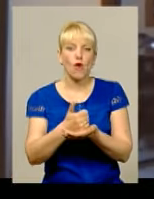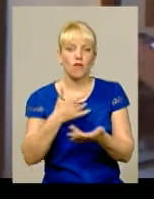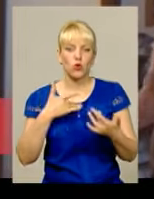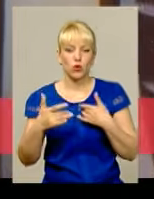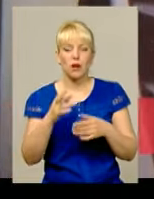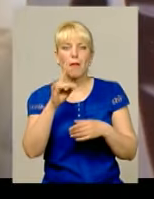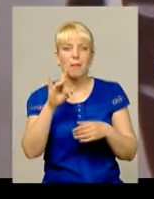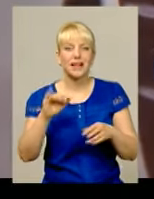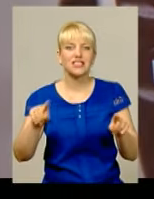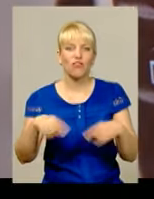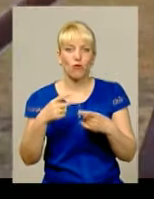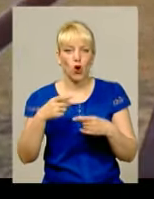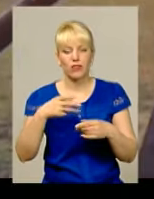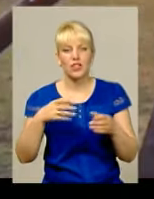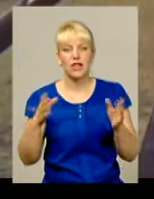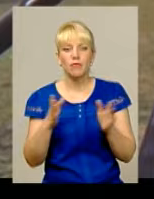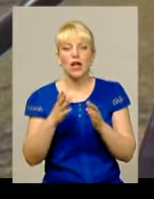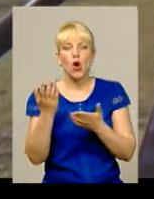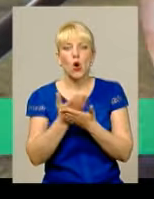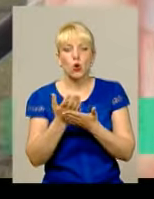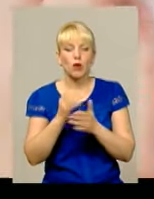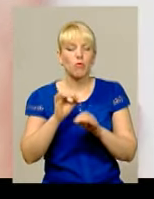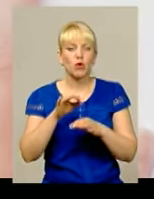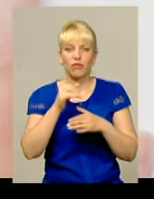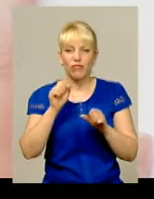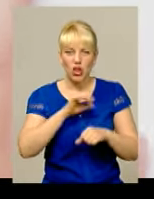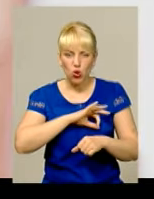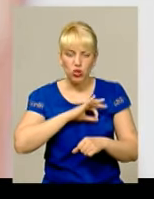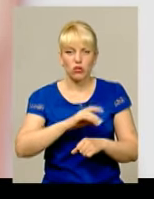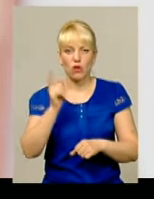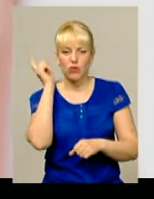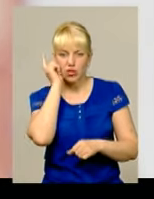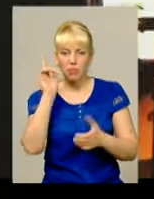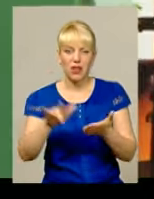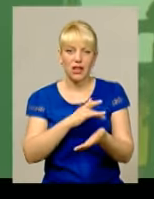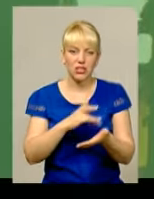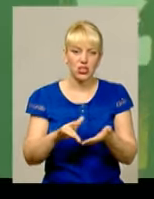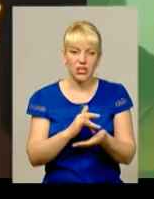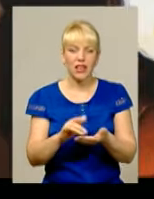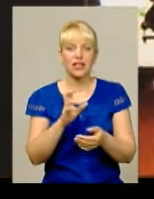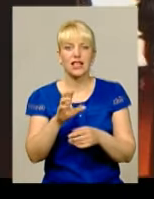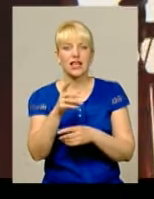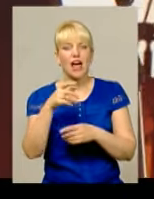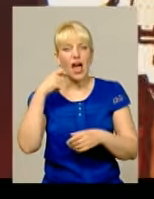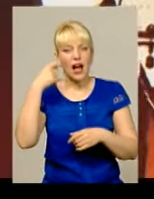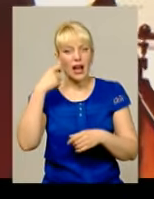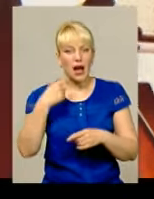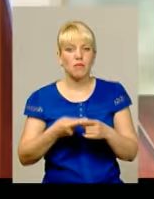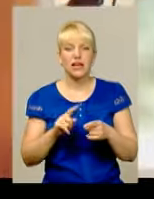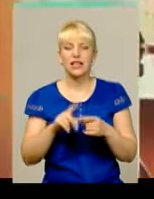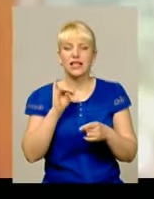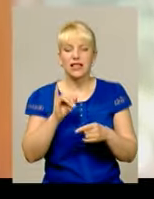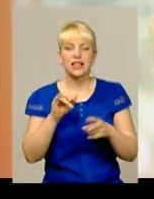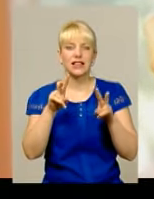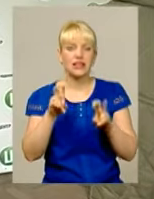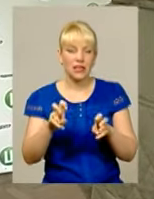можна використовувати будь-які любительські відеопристрої Зокрема, смартфони, планшети, фотоапарати та екшн-камери Тема теж за бажанням